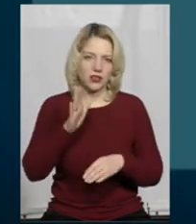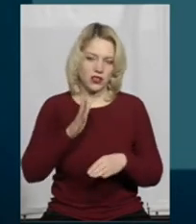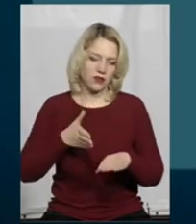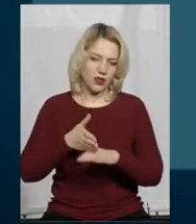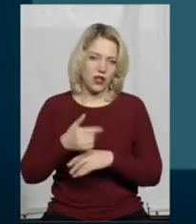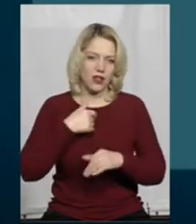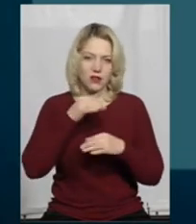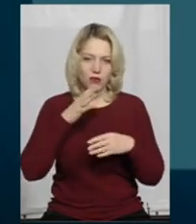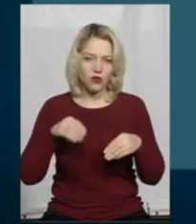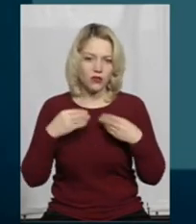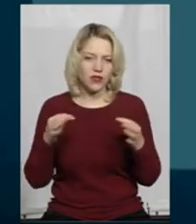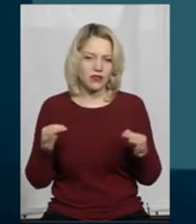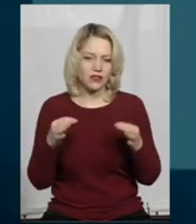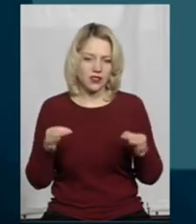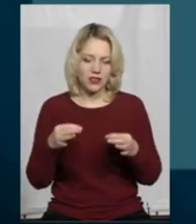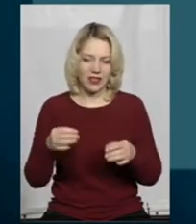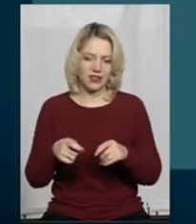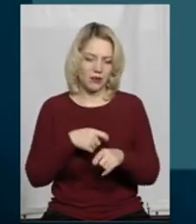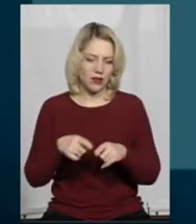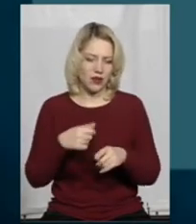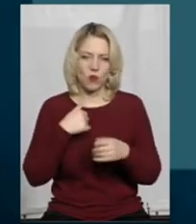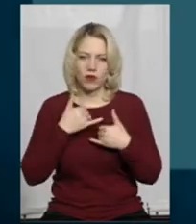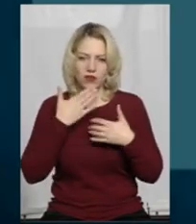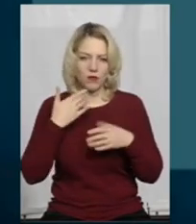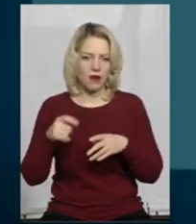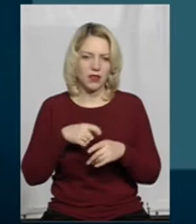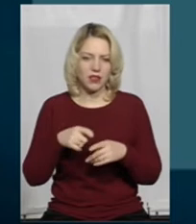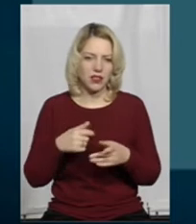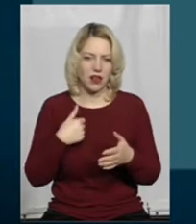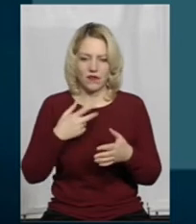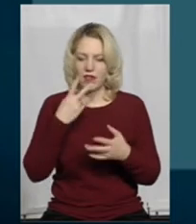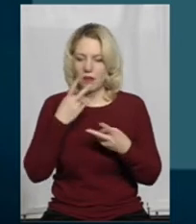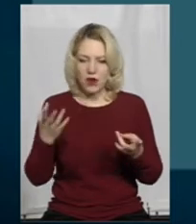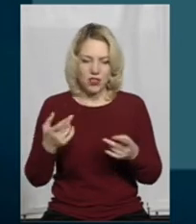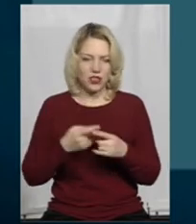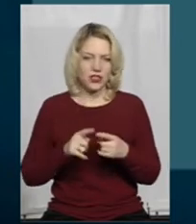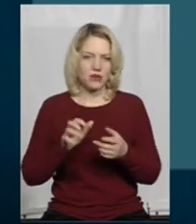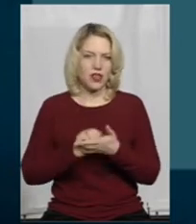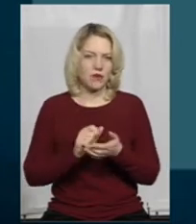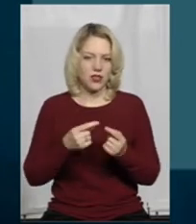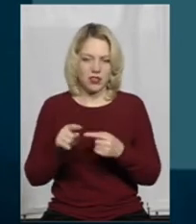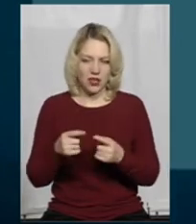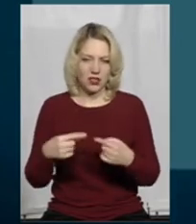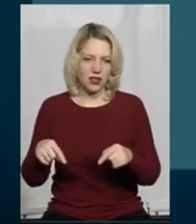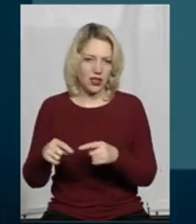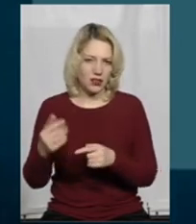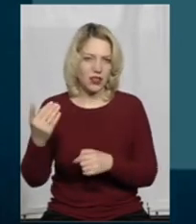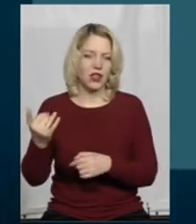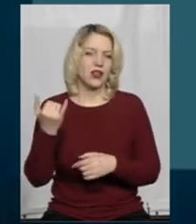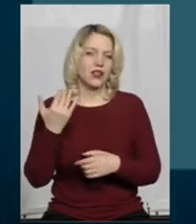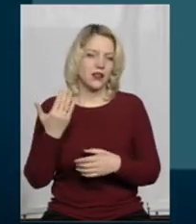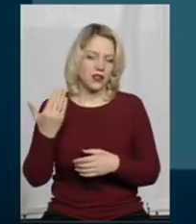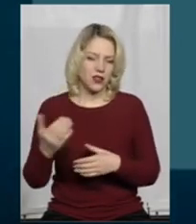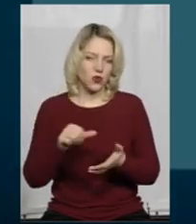коментарів давати, в мене ні цих матеріалів, я не знаю, їх не бачила. Це сектор превенції займається. І займався цим, там відповідний і